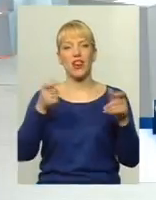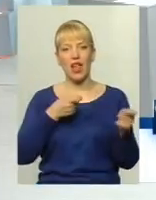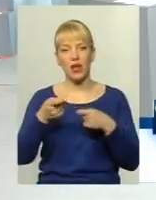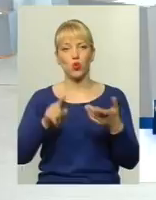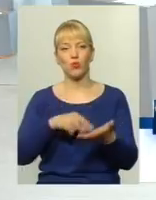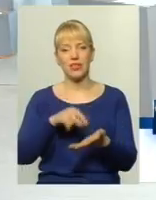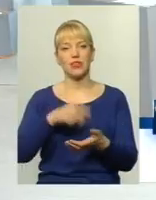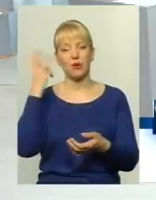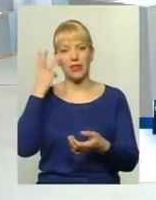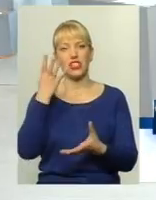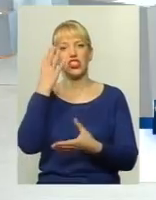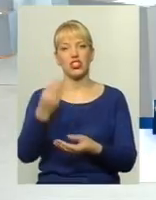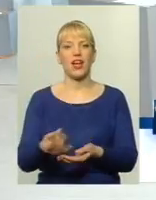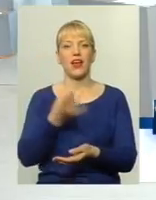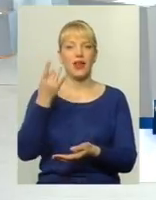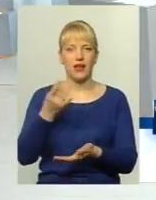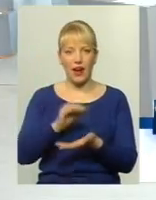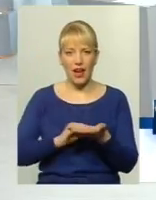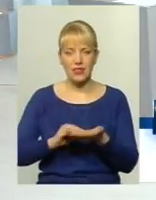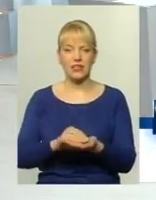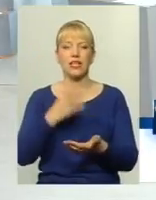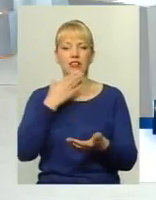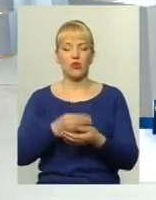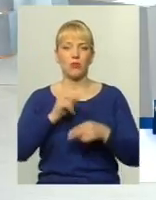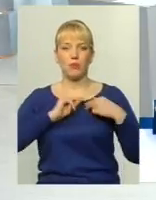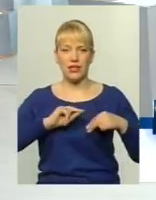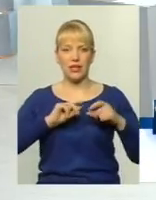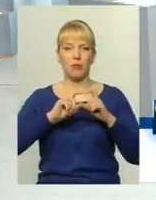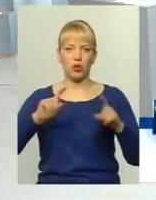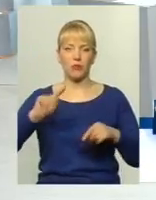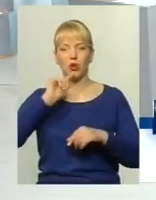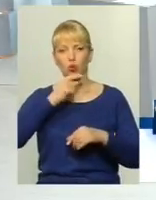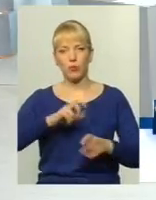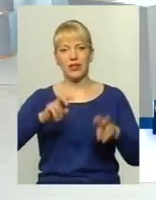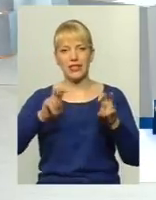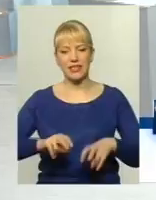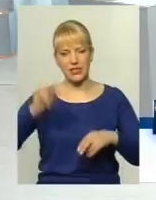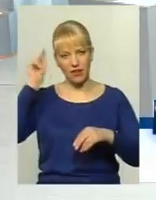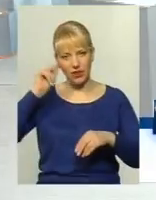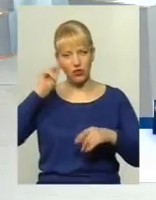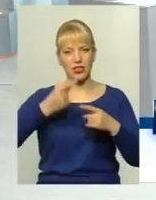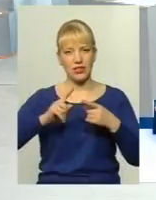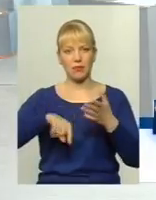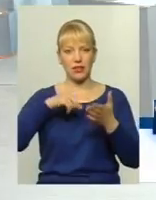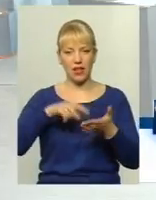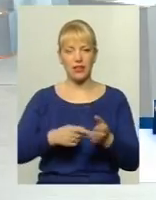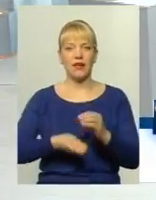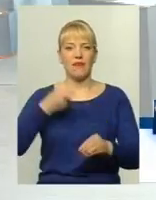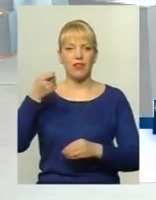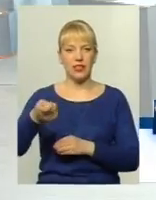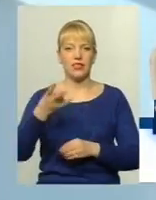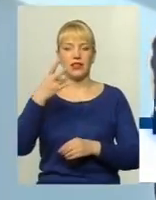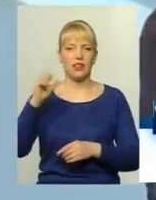Ще раз своїми працівниками Департамент економіки Сісти, вивчити дані питання, винести його на